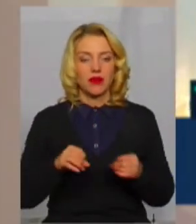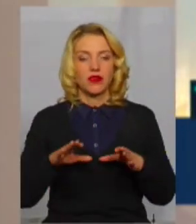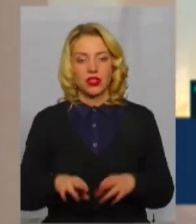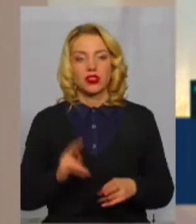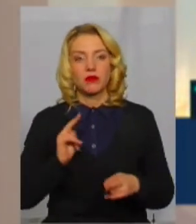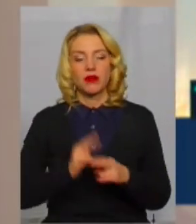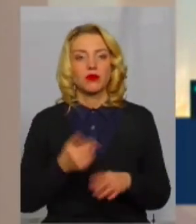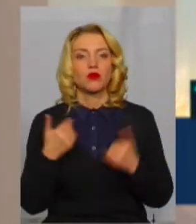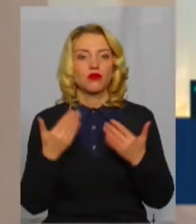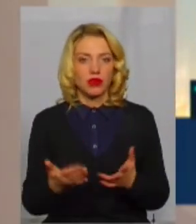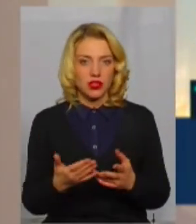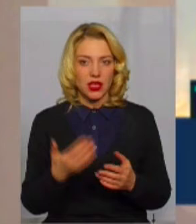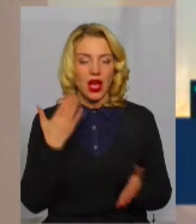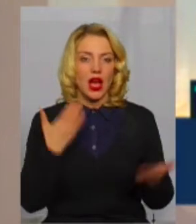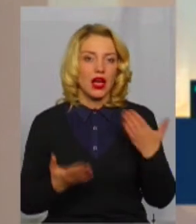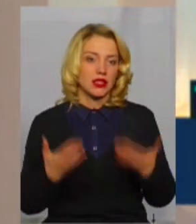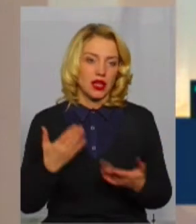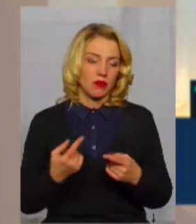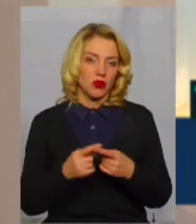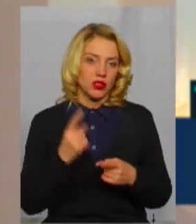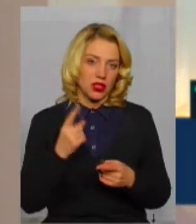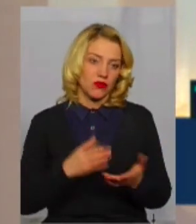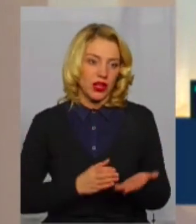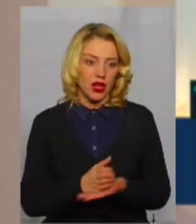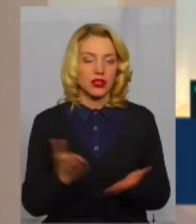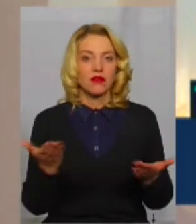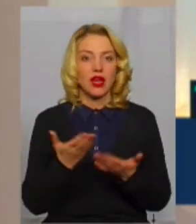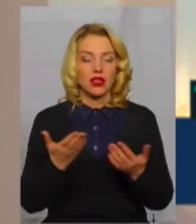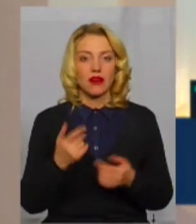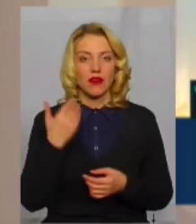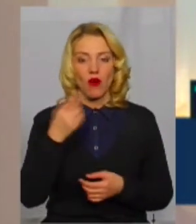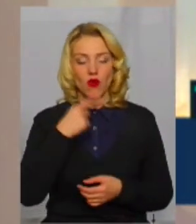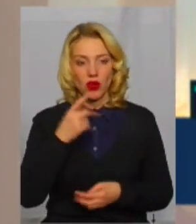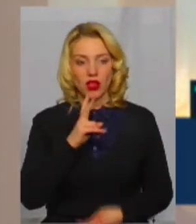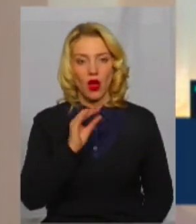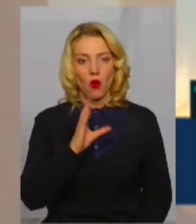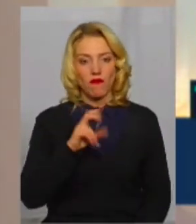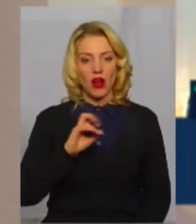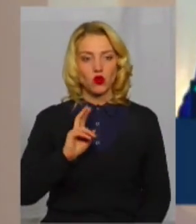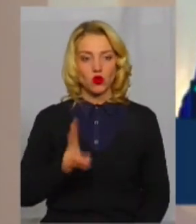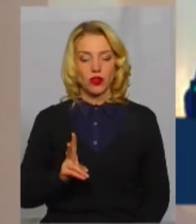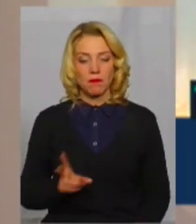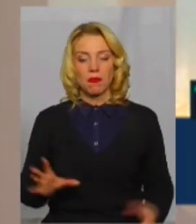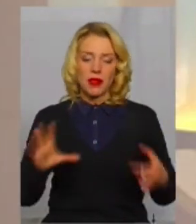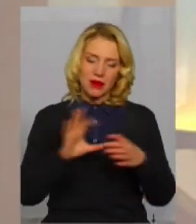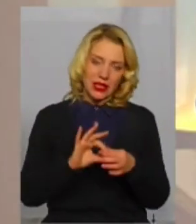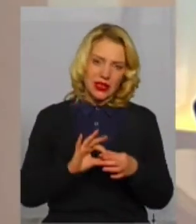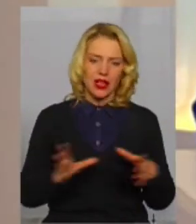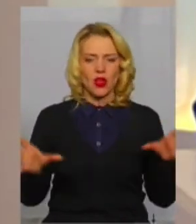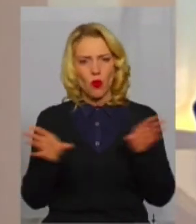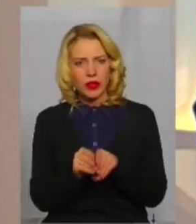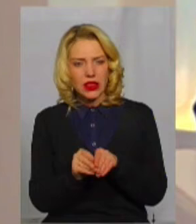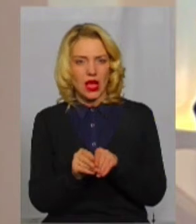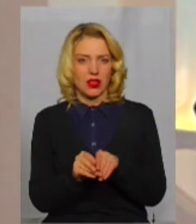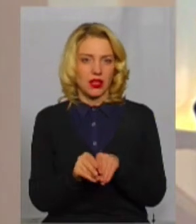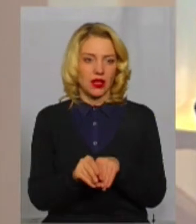Скажіть, а от якби один з тих варіантів, про який говорила Світлана Ковальчук, приєднати, об'єднати,